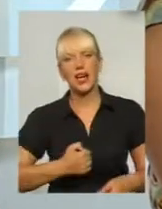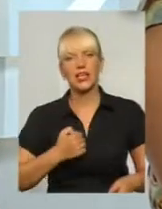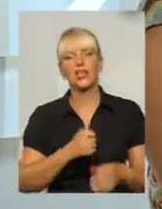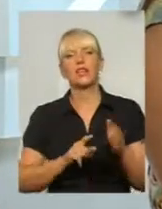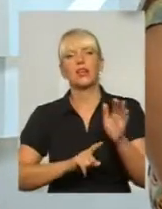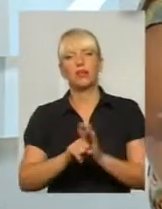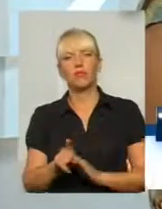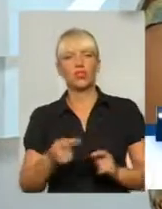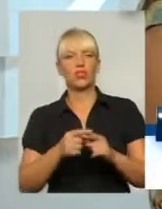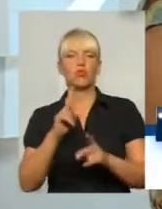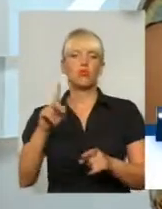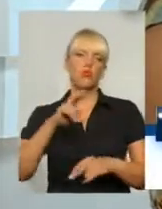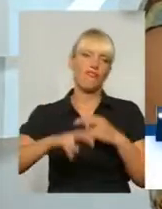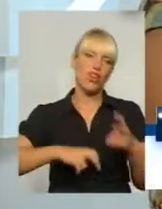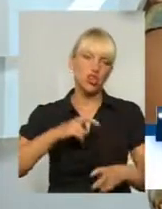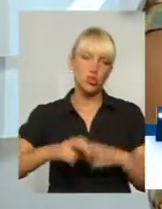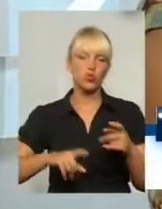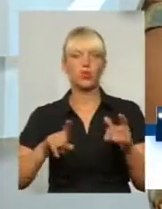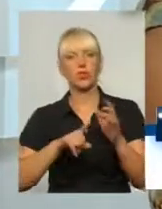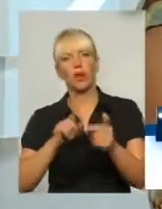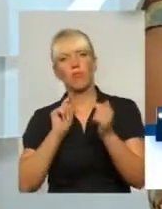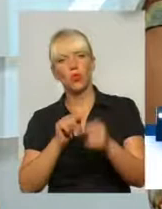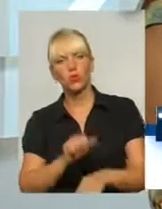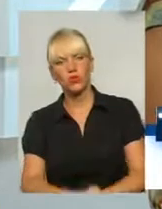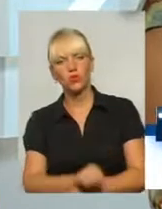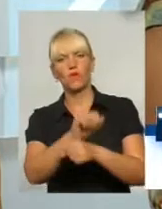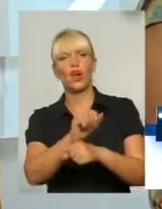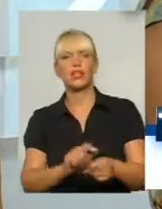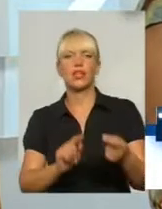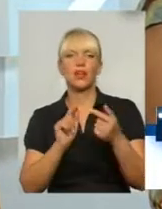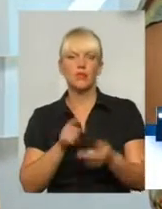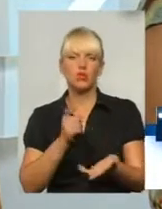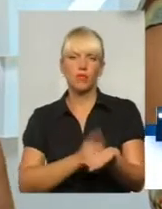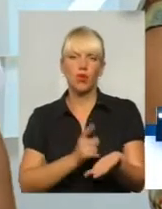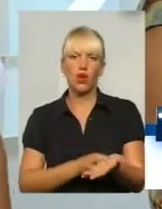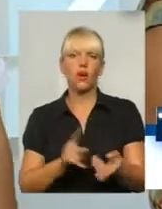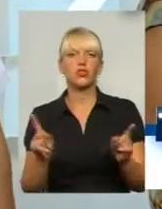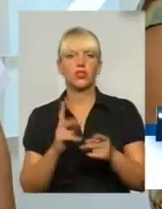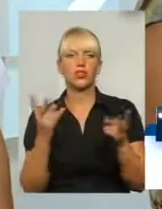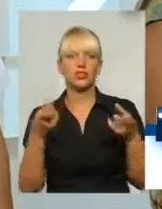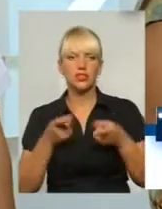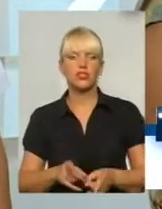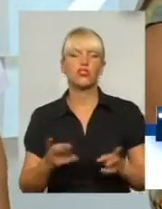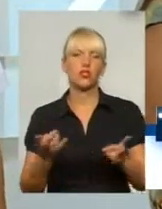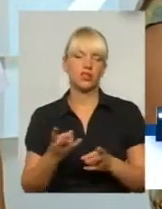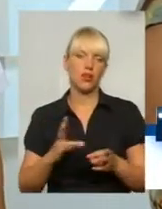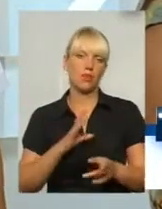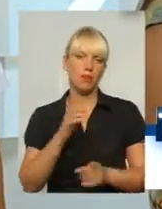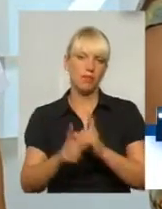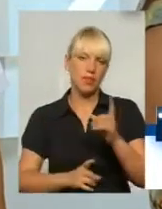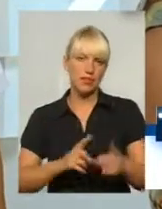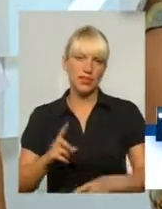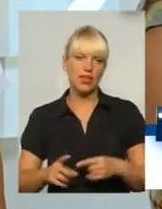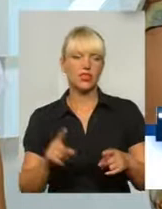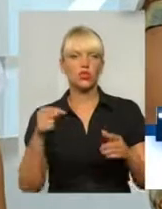починаємо щось вишукувати, починаємо протестувати, починаємо доказувати, що дійсно треба щось міняти. І от стосовно того,